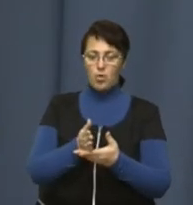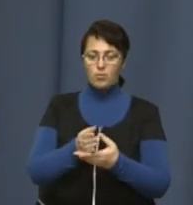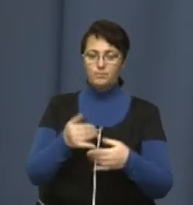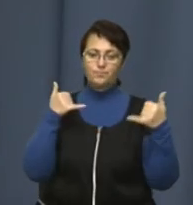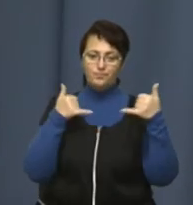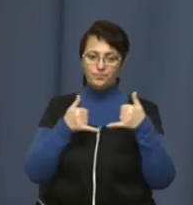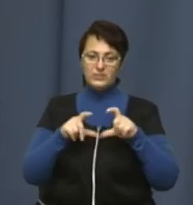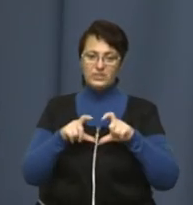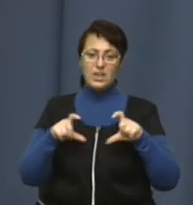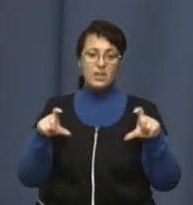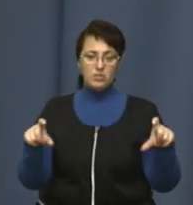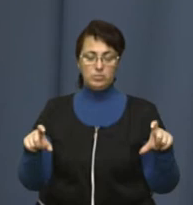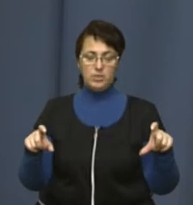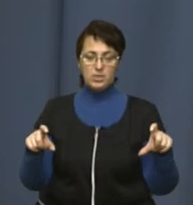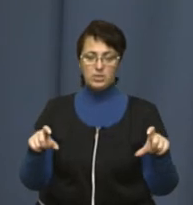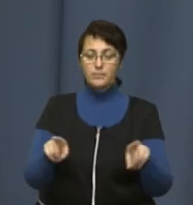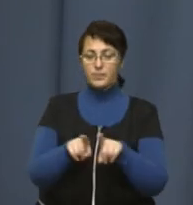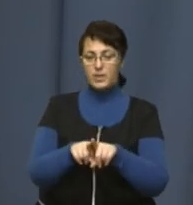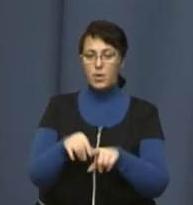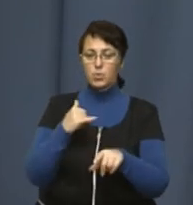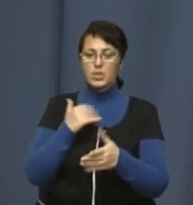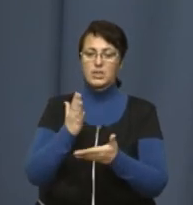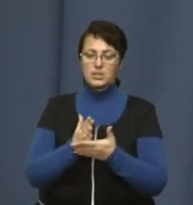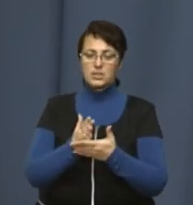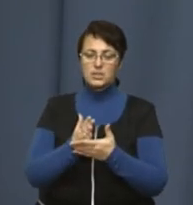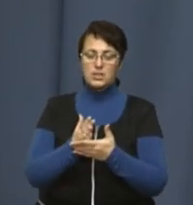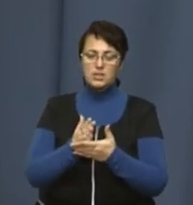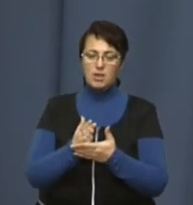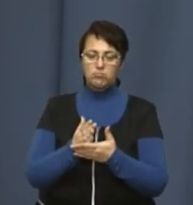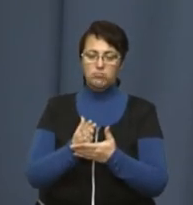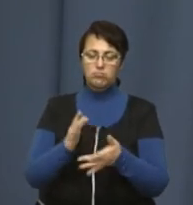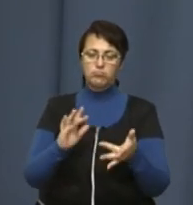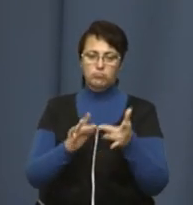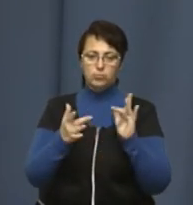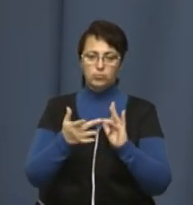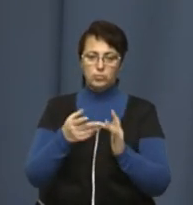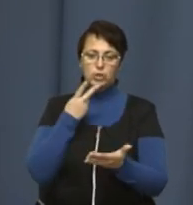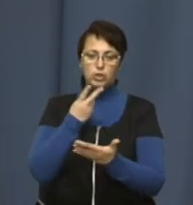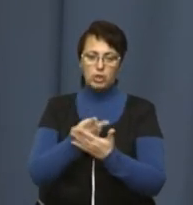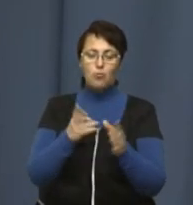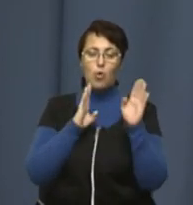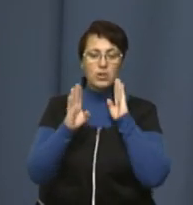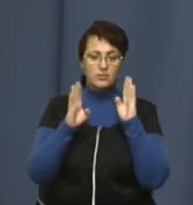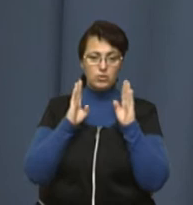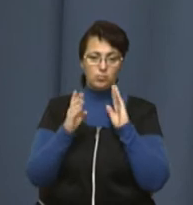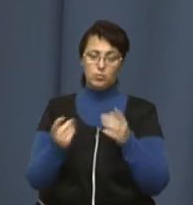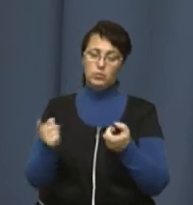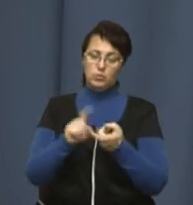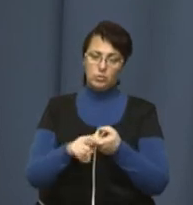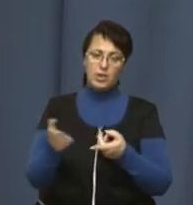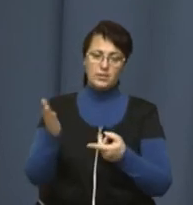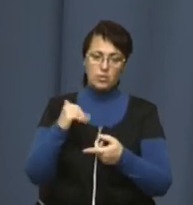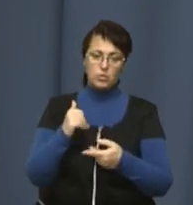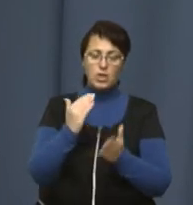прямого ефіру бачите на своїх екранах. Також у нас є онлайн-трансляція у соціальній мережі Facebook, тож долучайтеся до нашого ефіру,